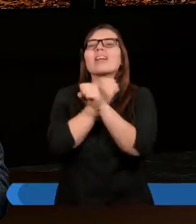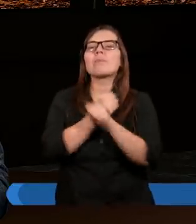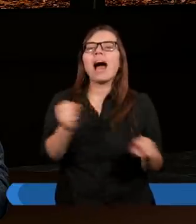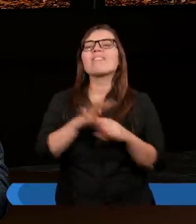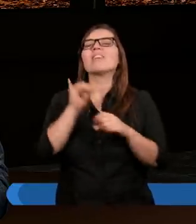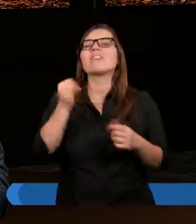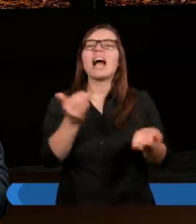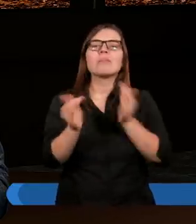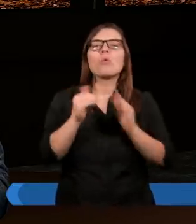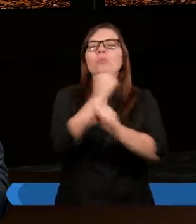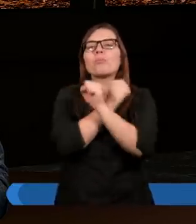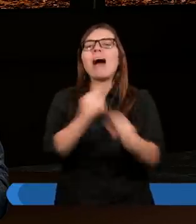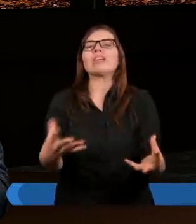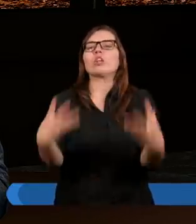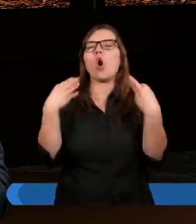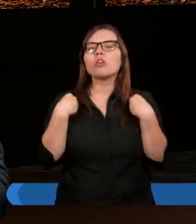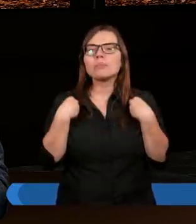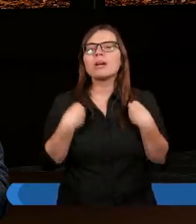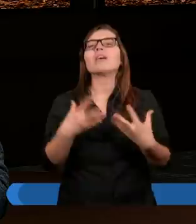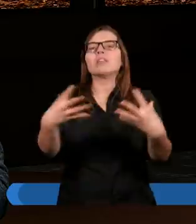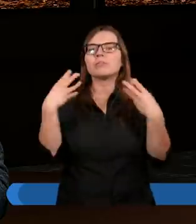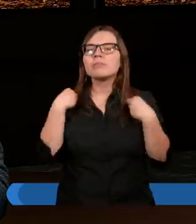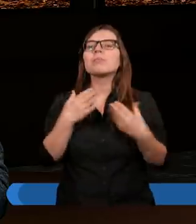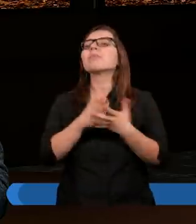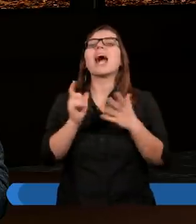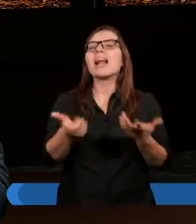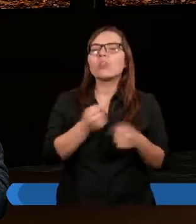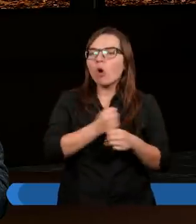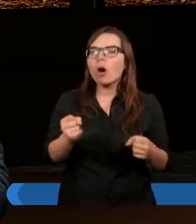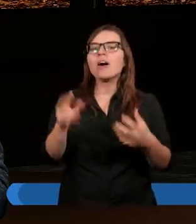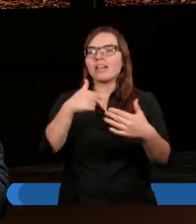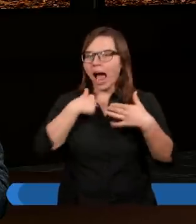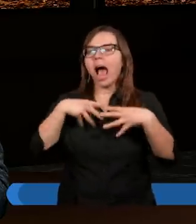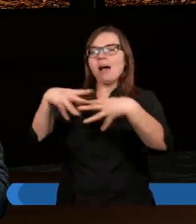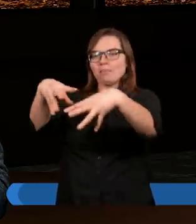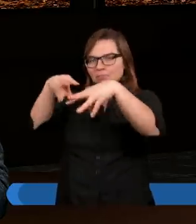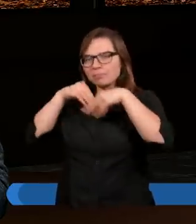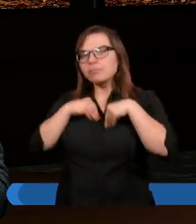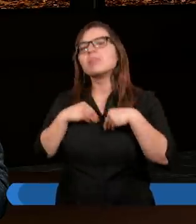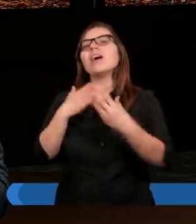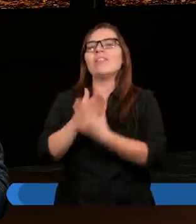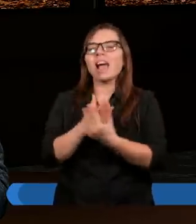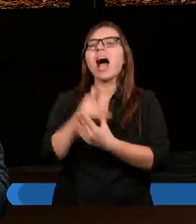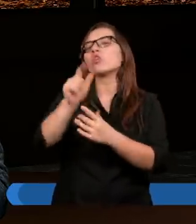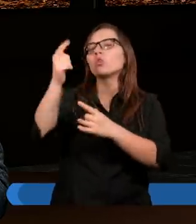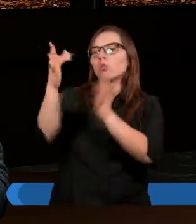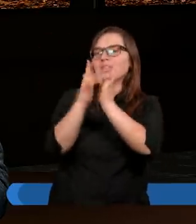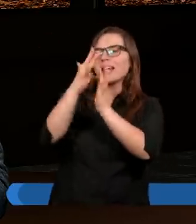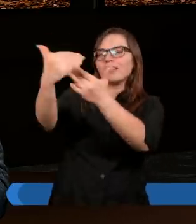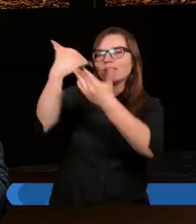jakim sposób zbawienie się dokonuje. Zbawienie się dokonuje przez to, że przyjmuje wiarą to, co Jezus dla mnie uczynił.